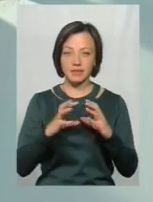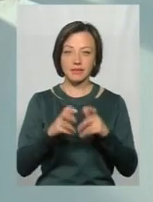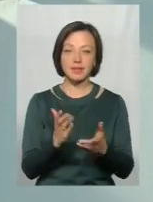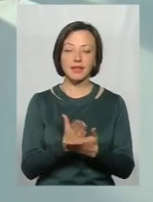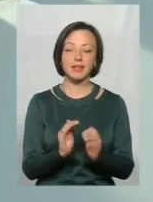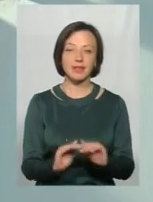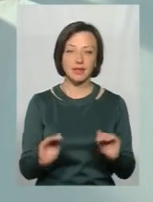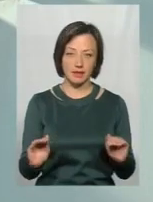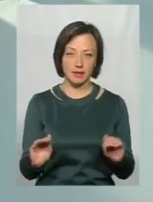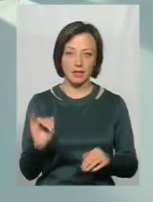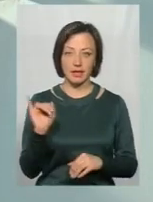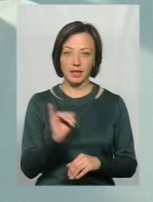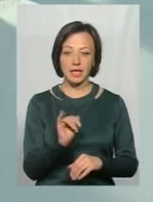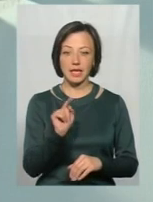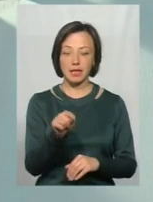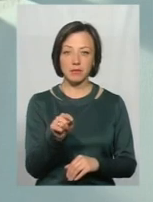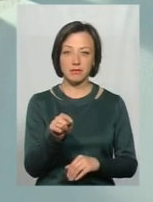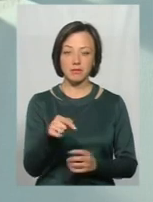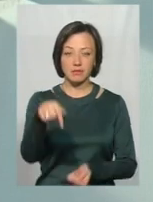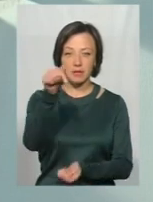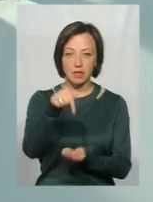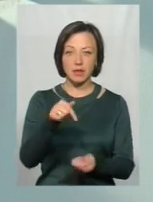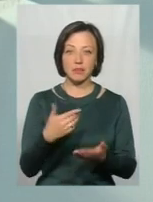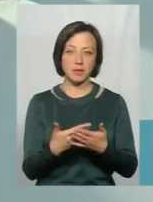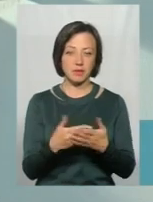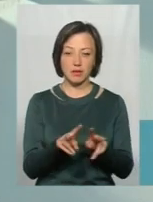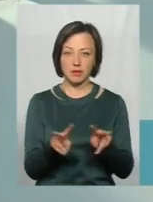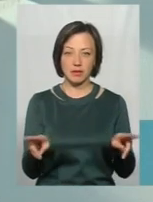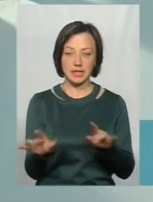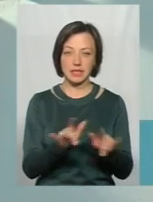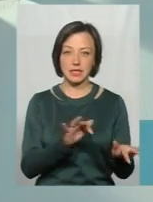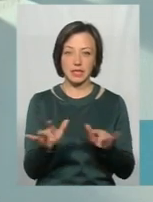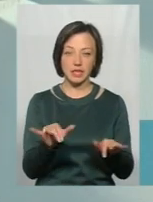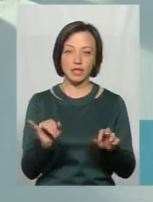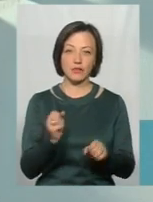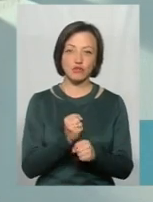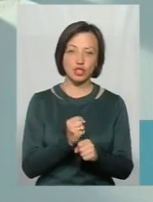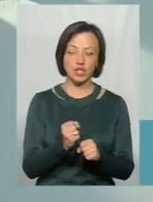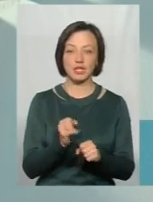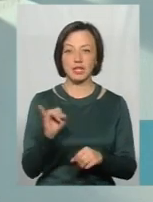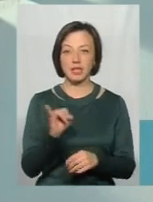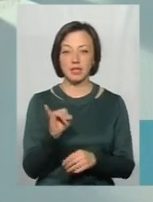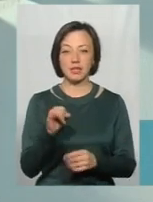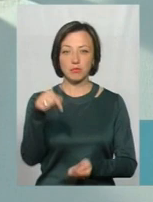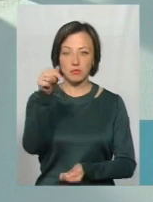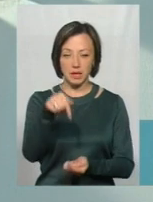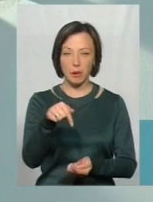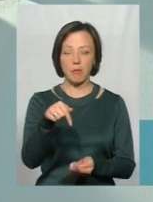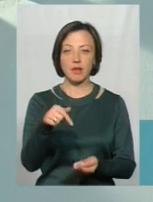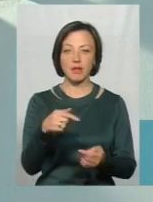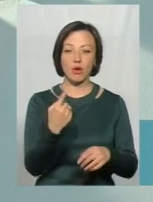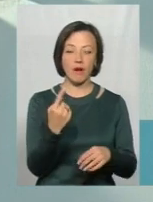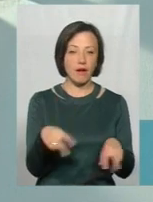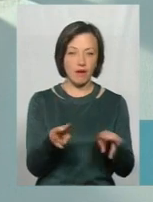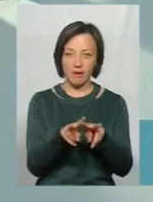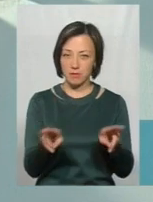діти. І їм схильні приблизно одні ж самі дії і вчинки, і схильні притаманні одні